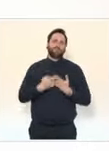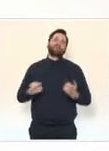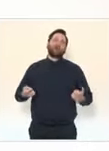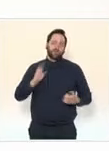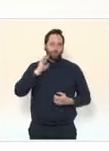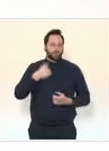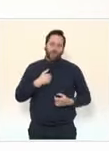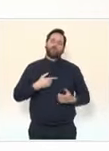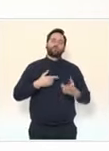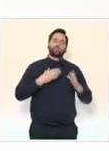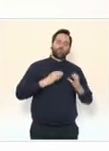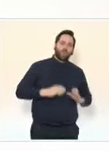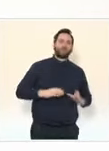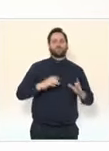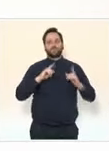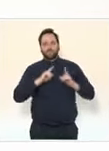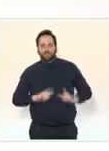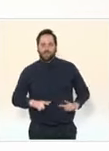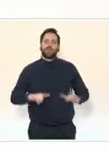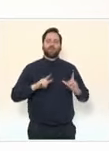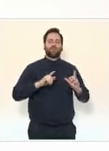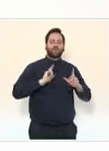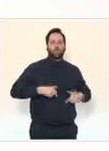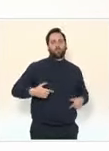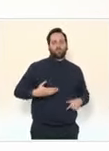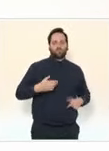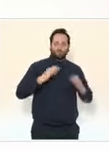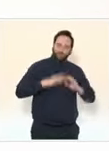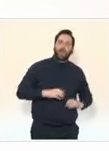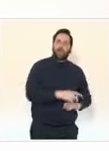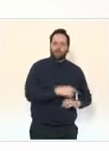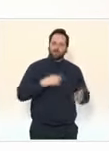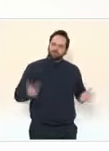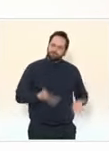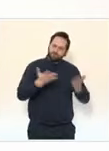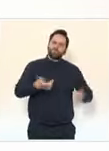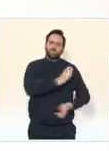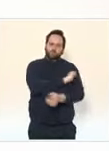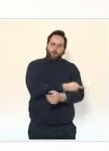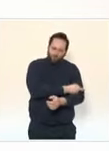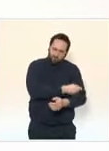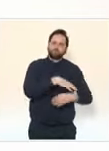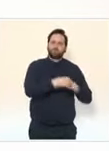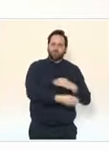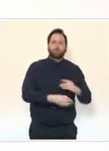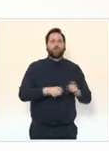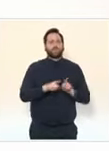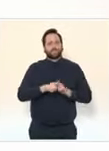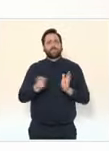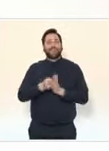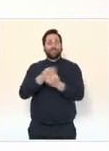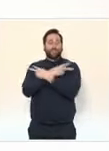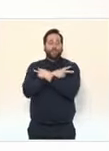et pour les étudiants. Et puis, nous avons tenu à ce que, pendant les vacances, les clubs sportifs soient ouverts aux mineurs pour les pratiques en extérieur.